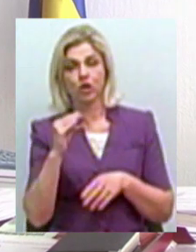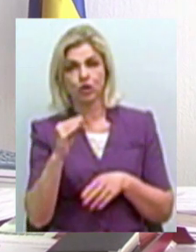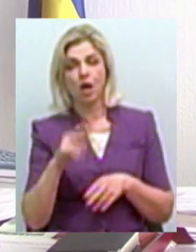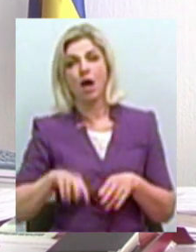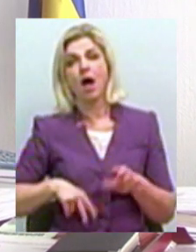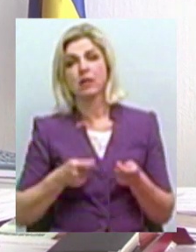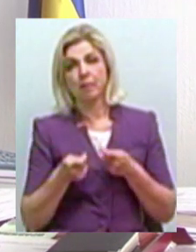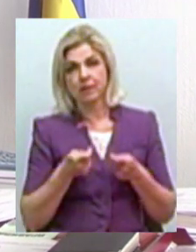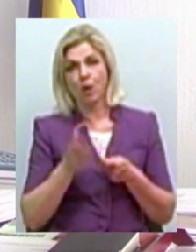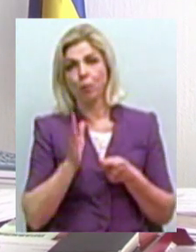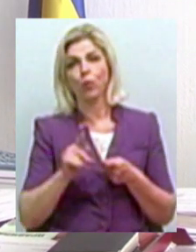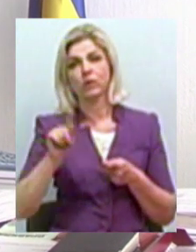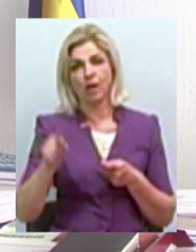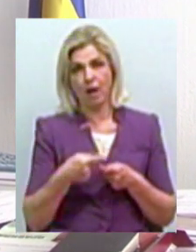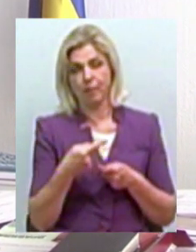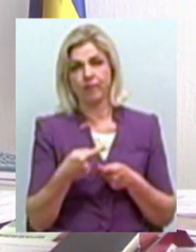буде вимагати від